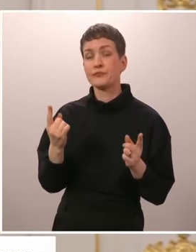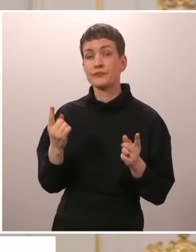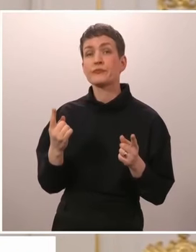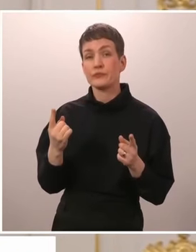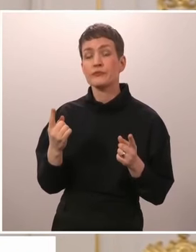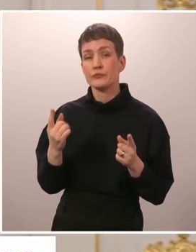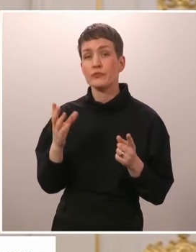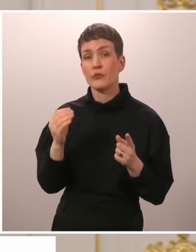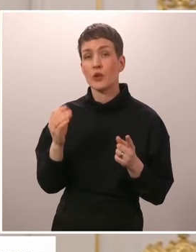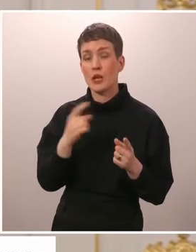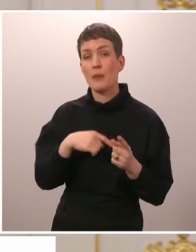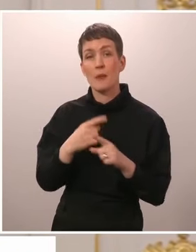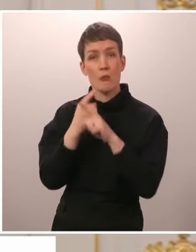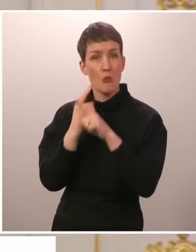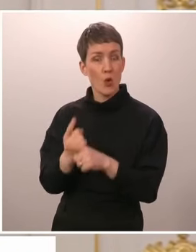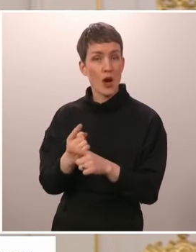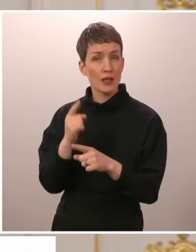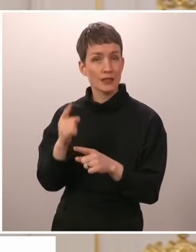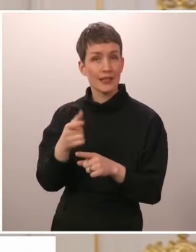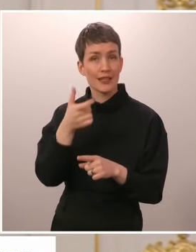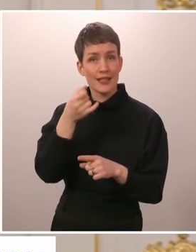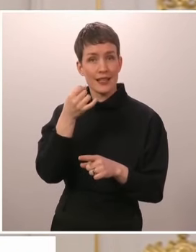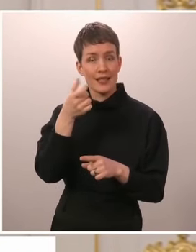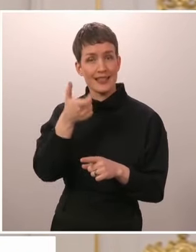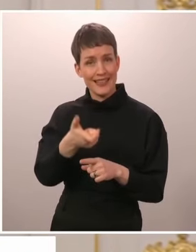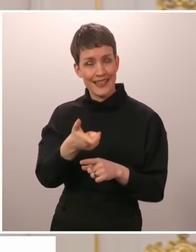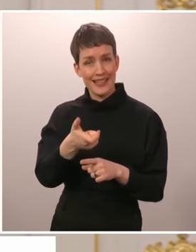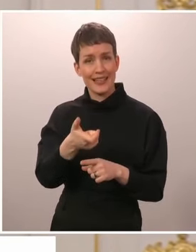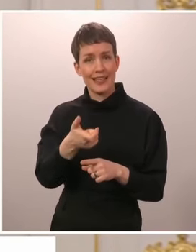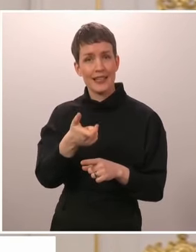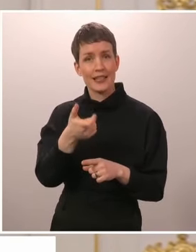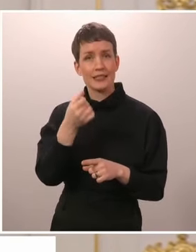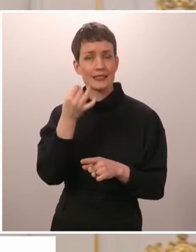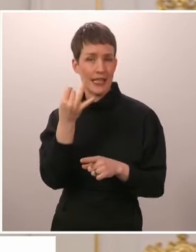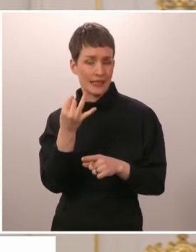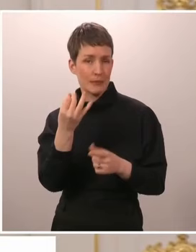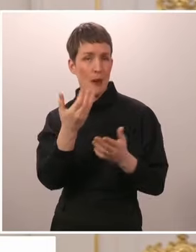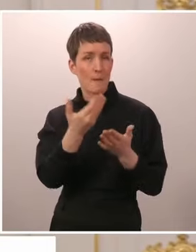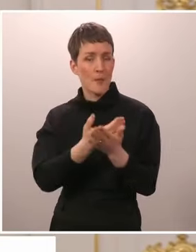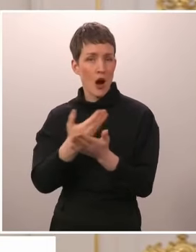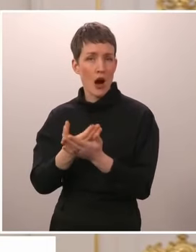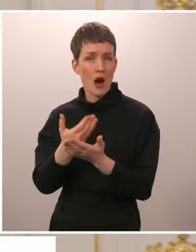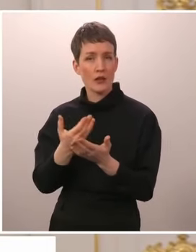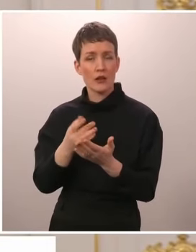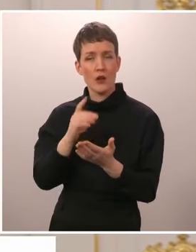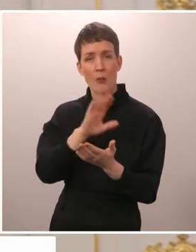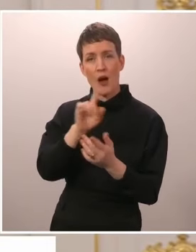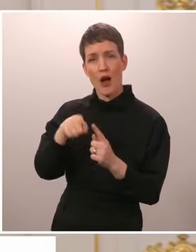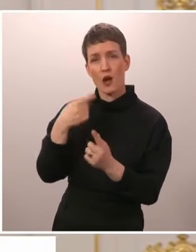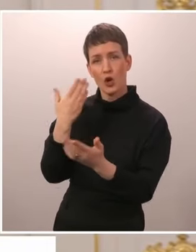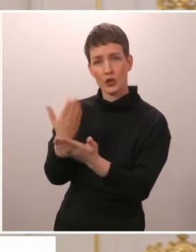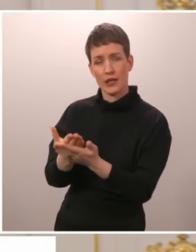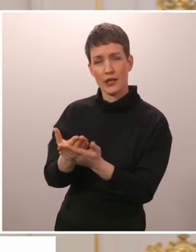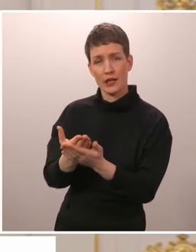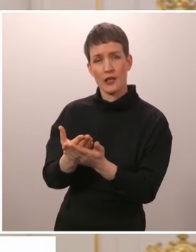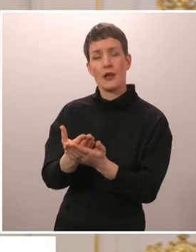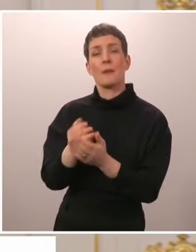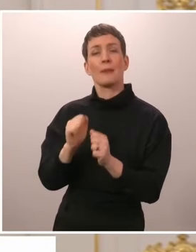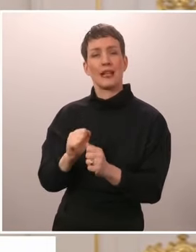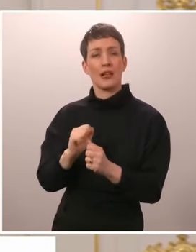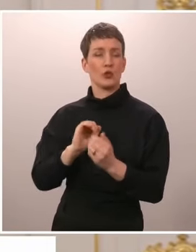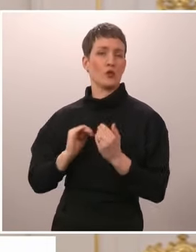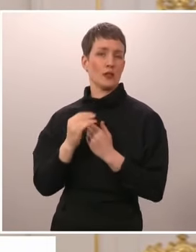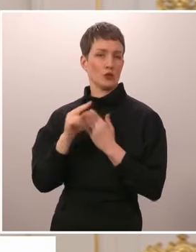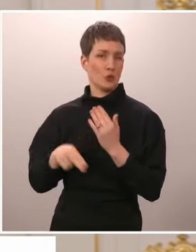menemme mukaan siihen G7-maiden aloitteeseen turvallisuussopimuksista muodossa tai